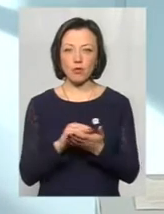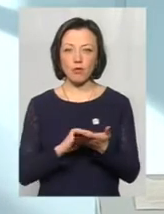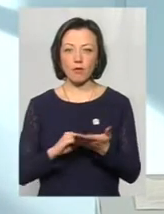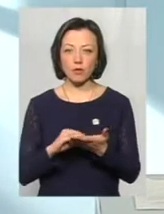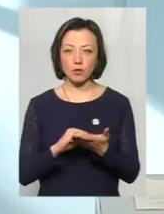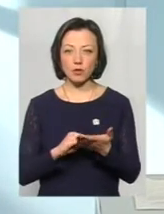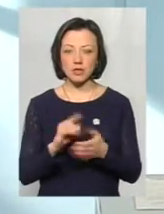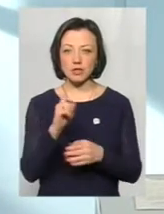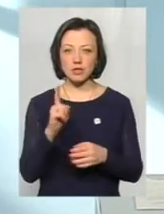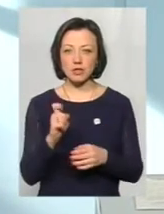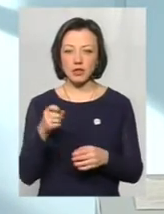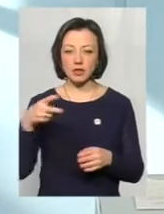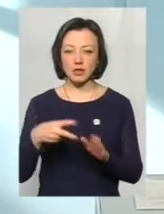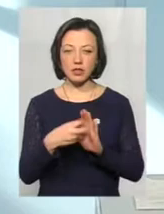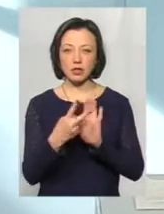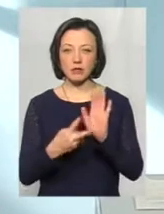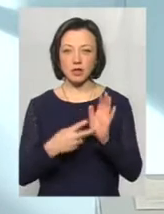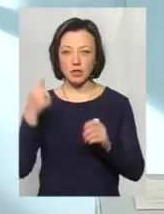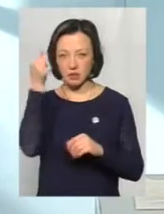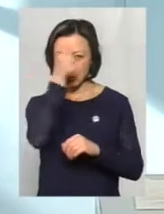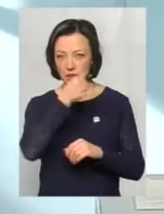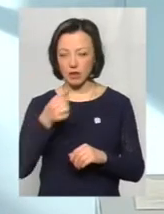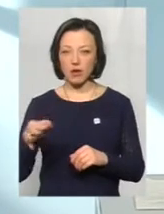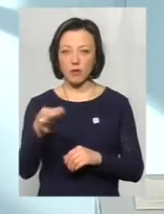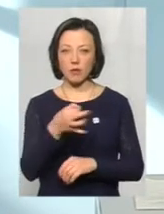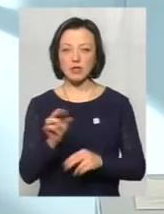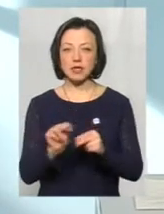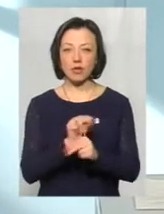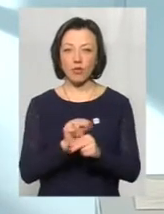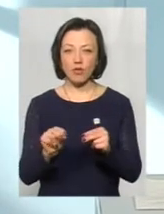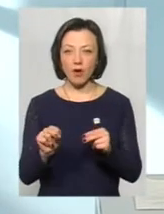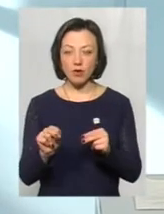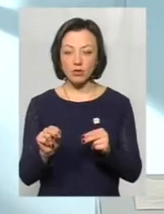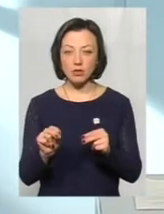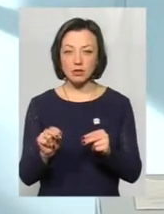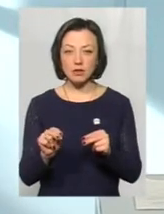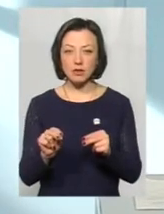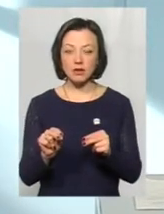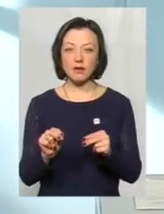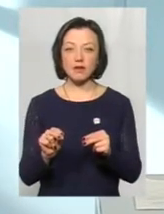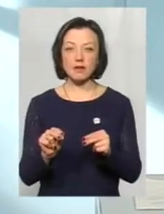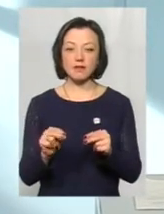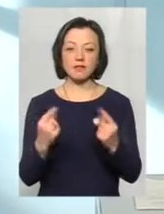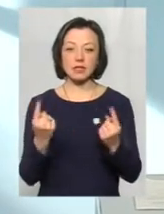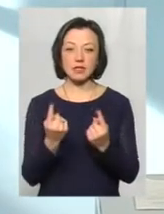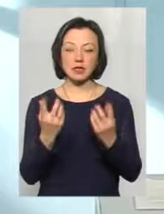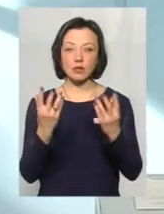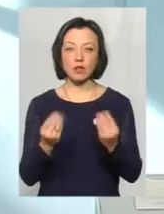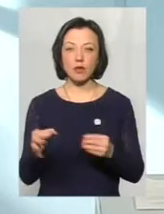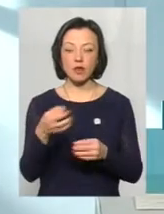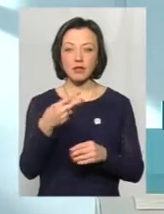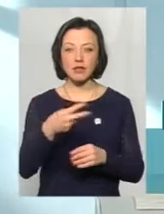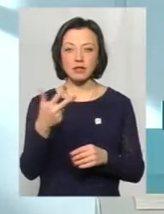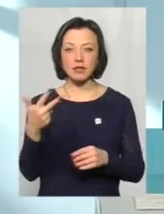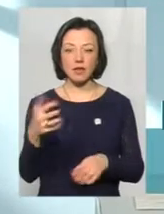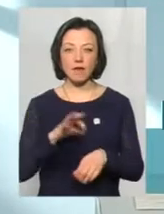за 2017 рік по області лікувалося в стаціонарях області. Тобто це районні лікарні 23